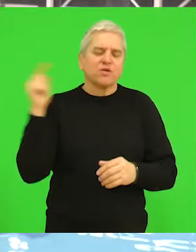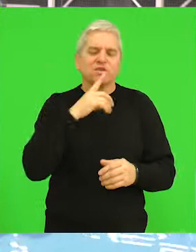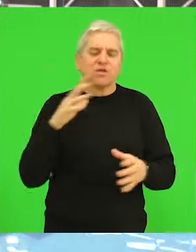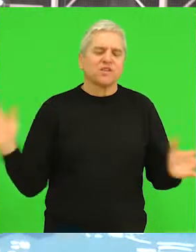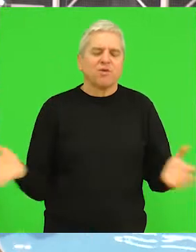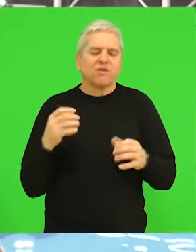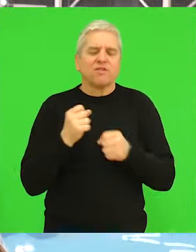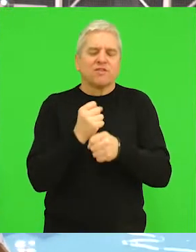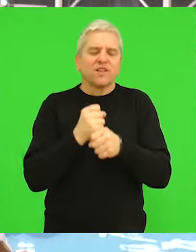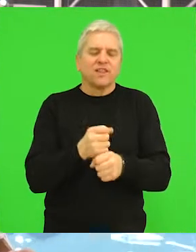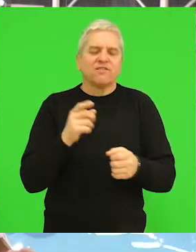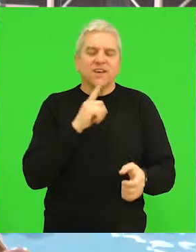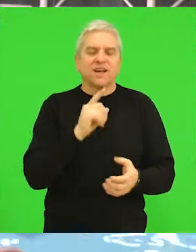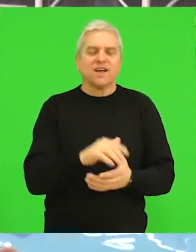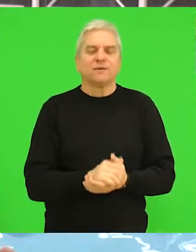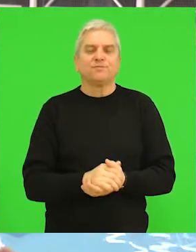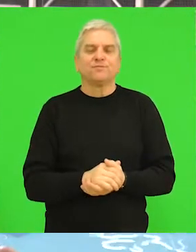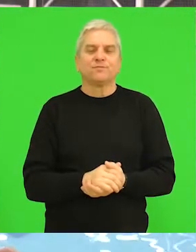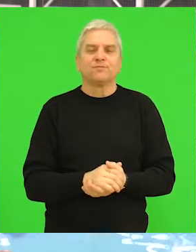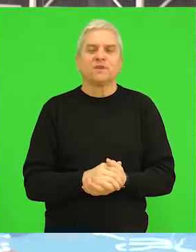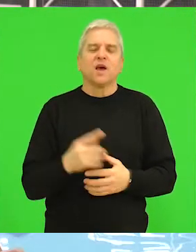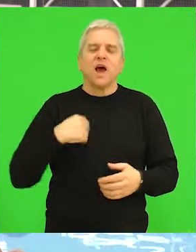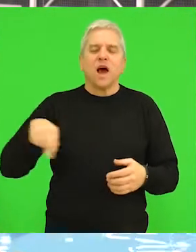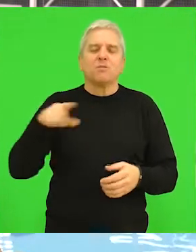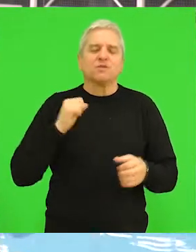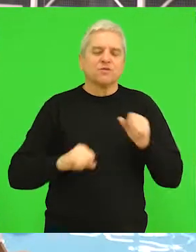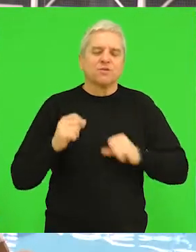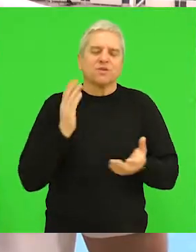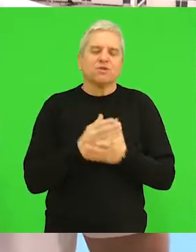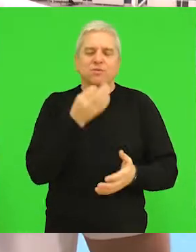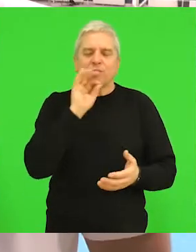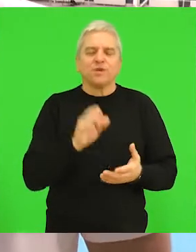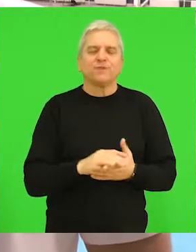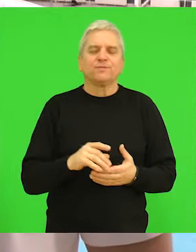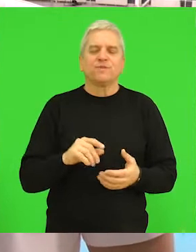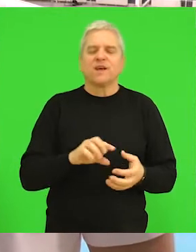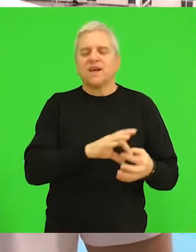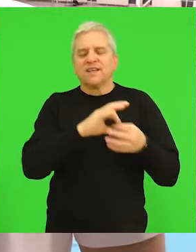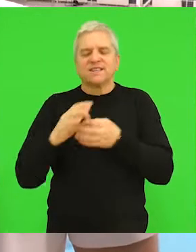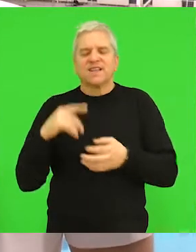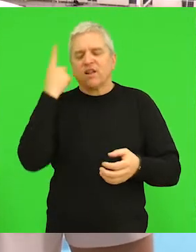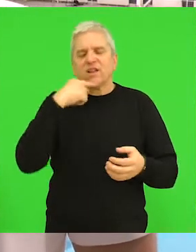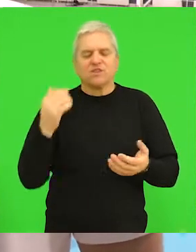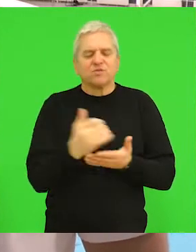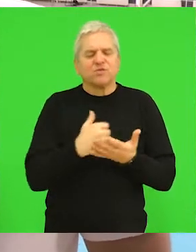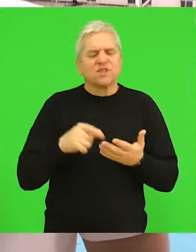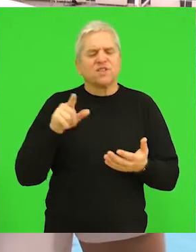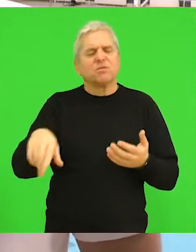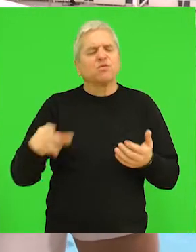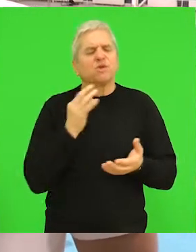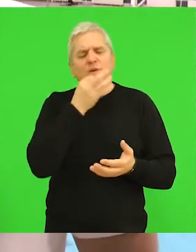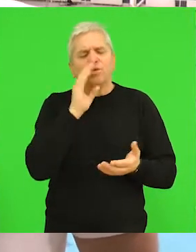bodrila i to je to. Mi ćemo struiti da budemo sve bolje. Iskoristit ćemo celu neviju da se fizički još bolje spremimo